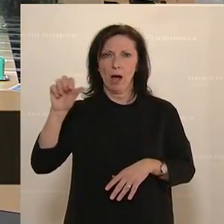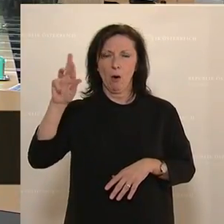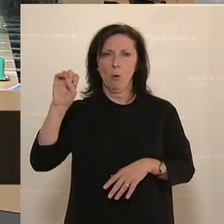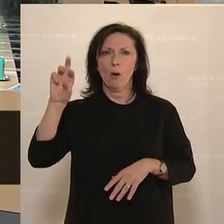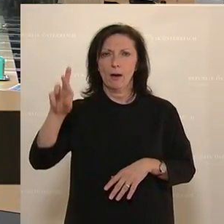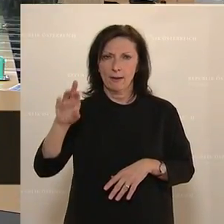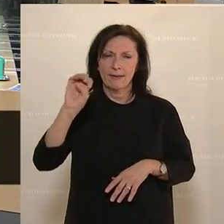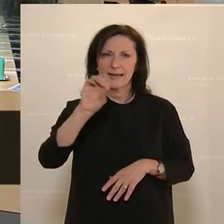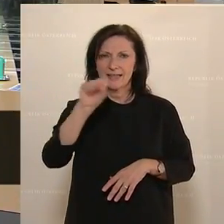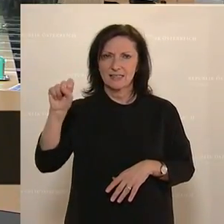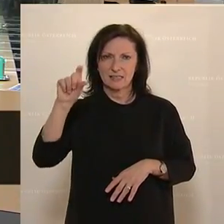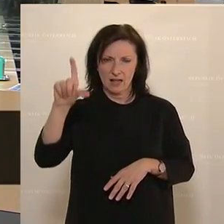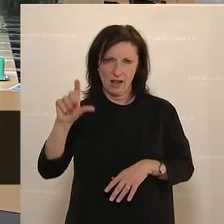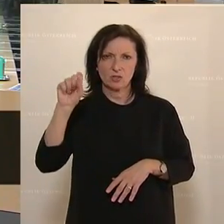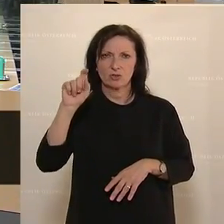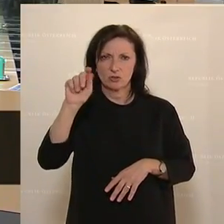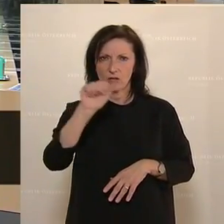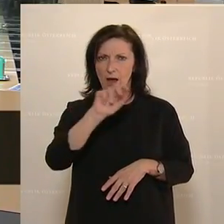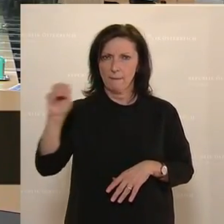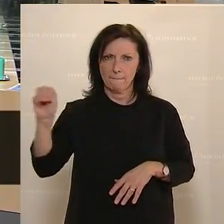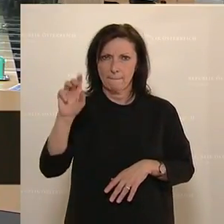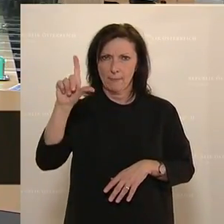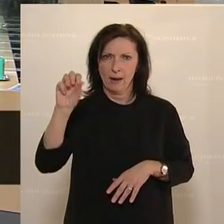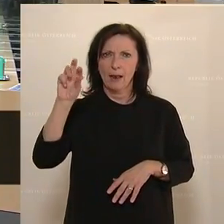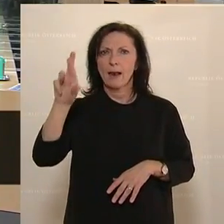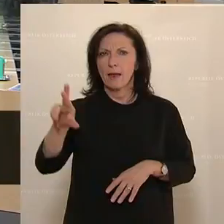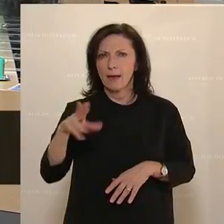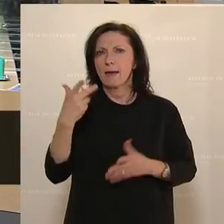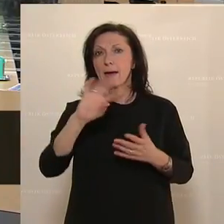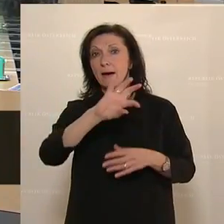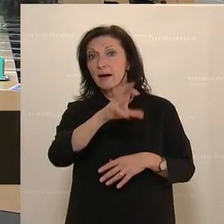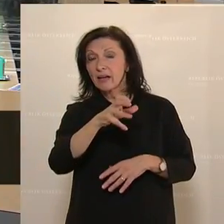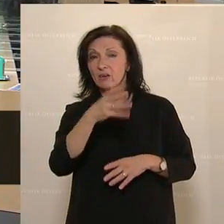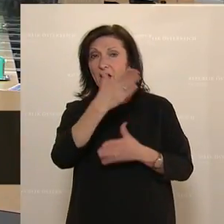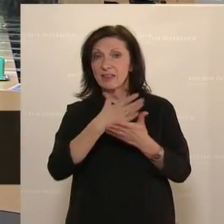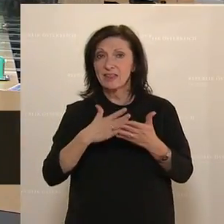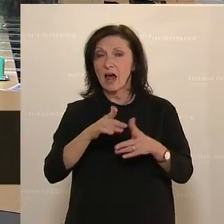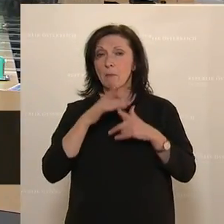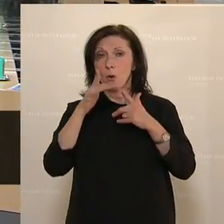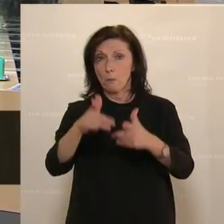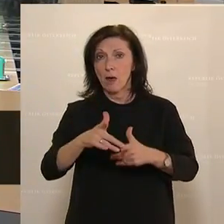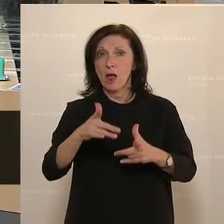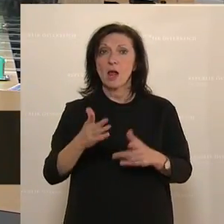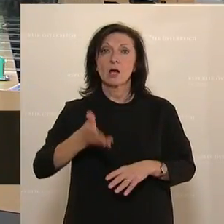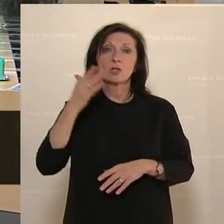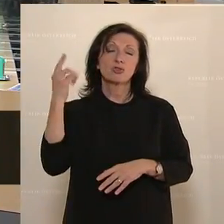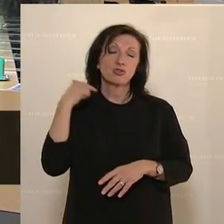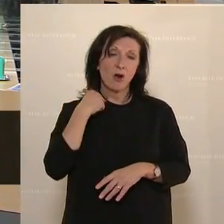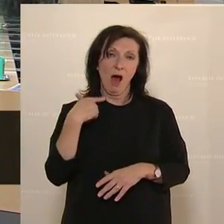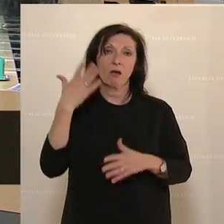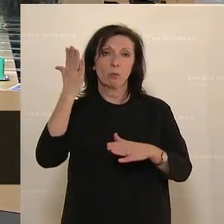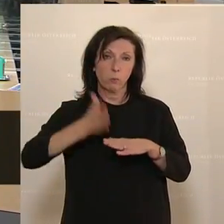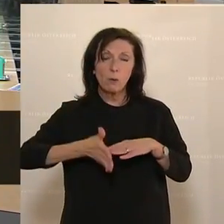gewohnten Lebensumfeld zu schlachten. Dafür sollen mobile und teilmobile Schlachtanlagen und regionale Schlachthöfe stärker